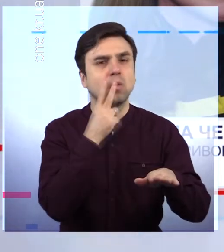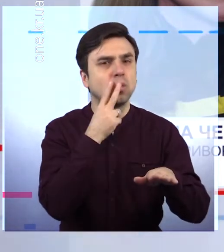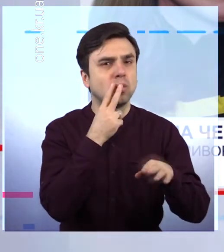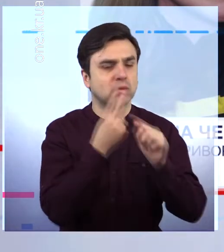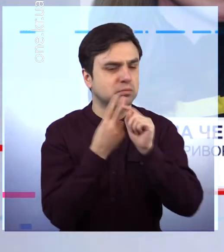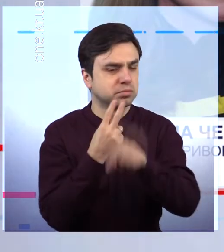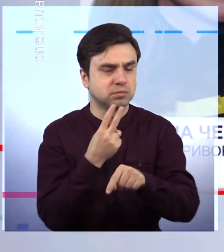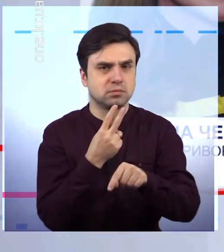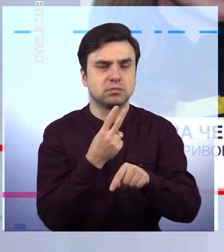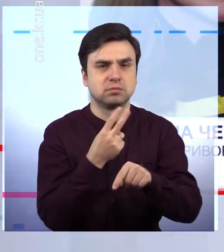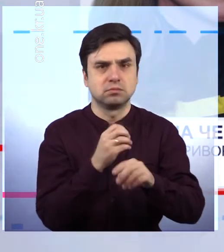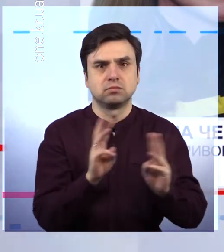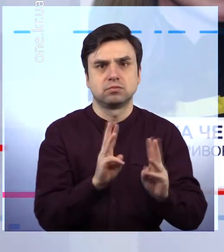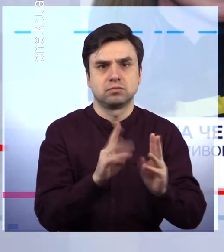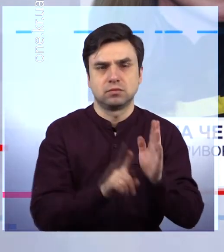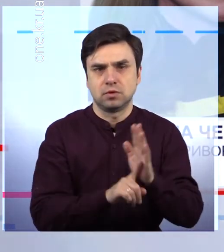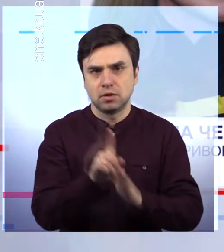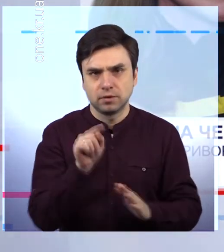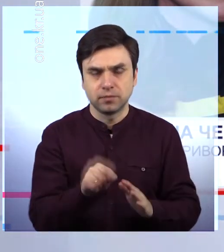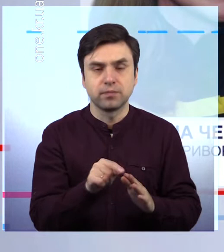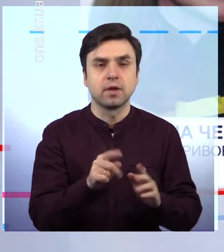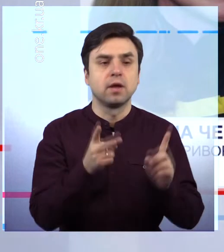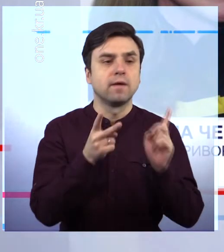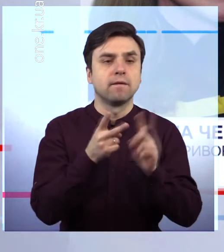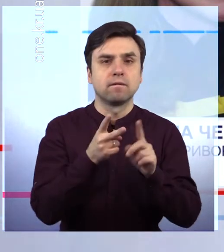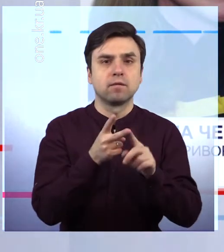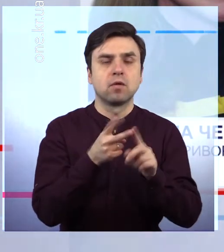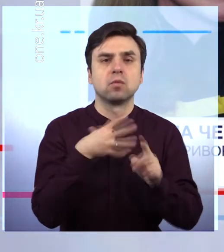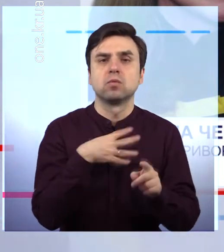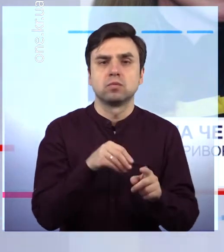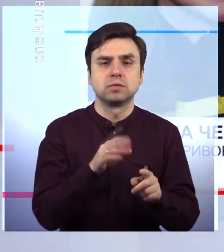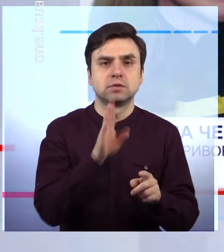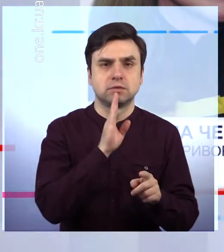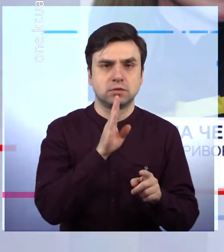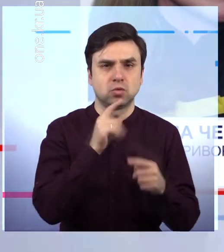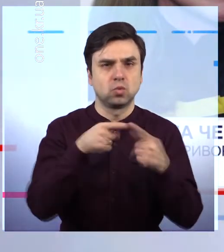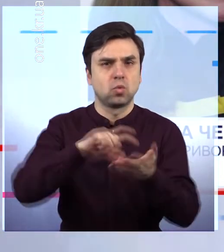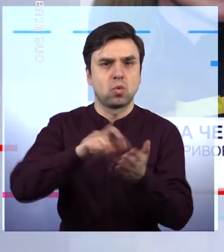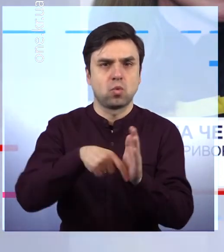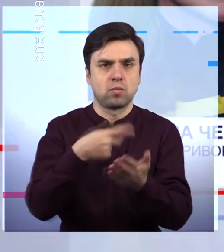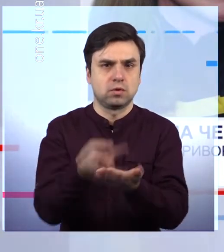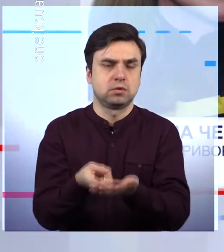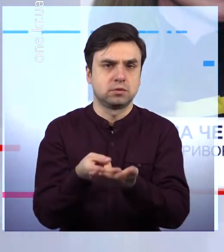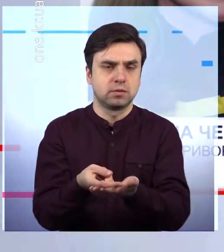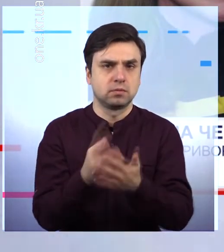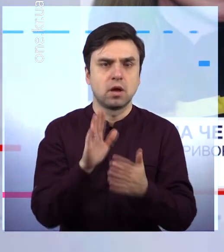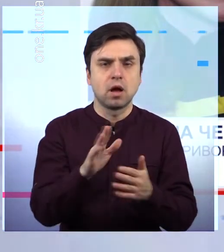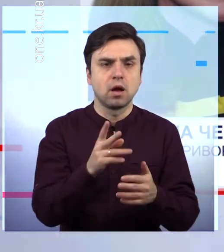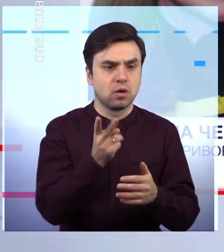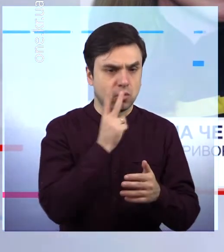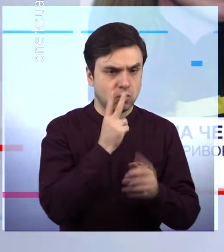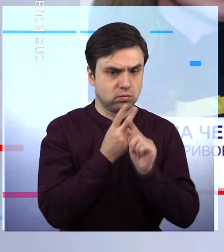тіло чоловіка 1955 року народження, в році якого був недопалок. Саме під рукою